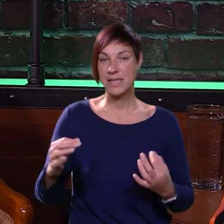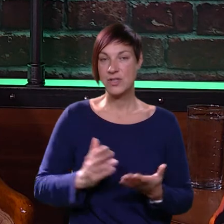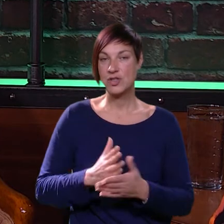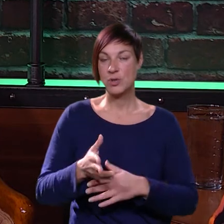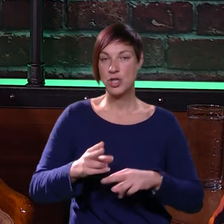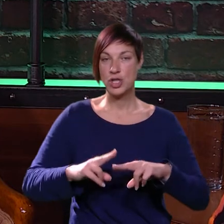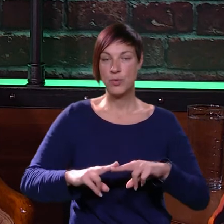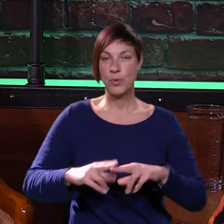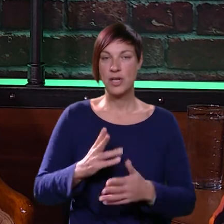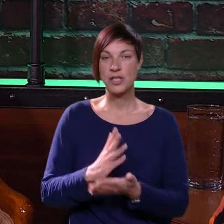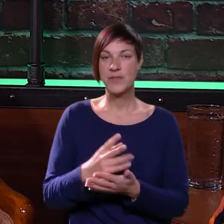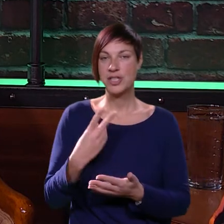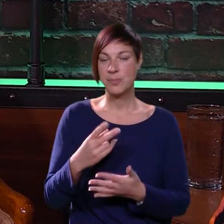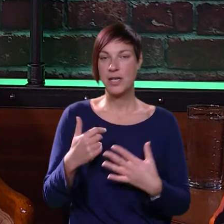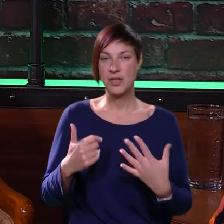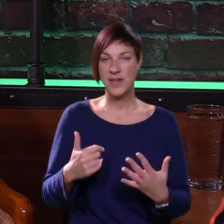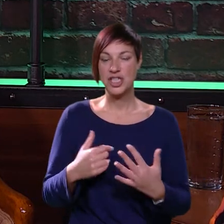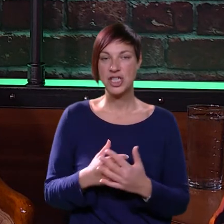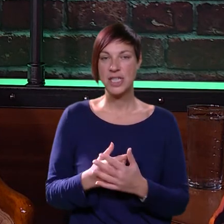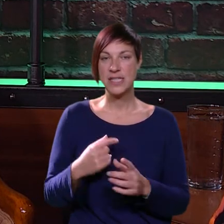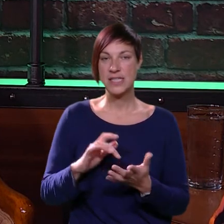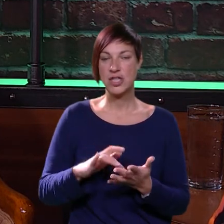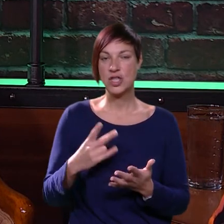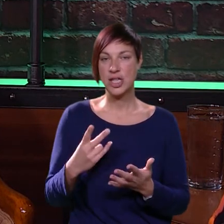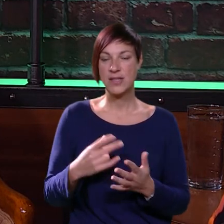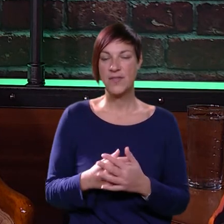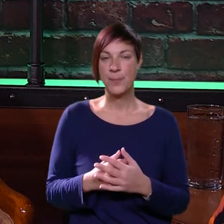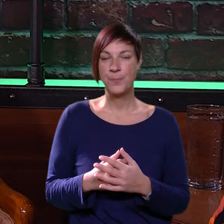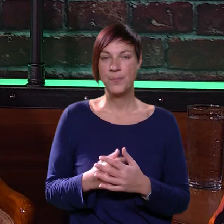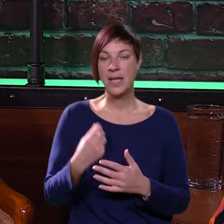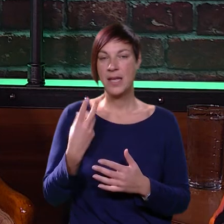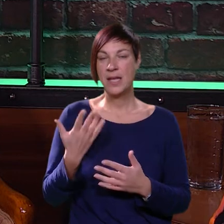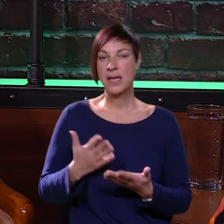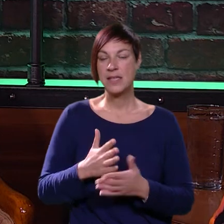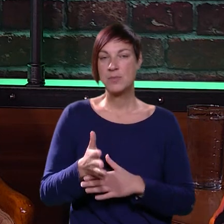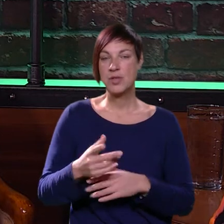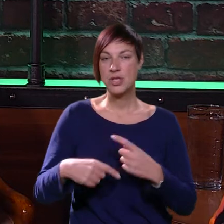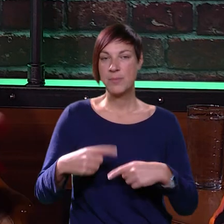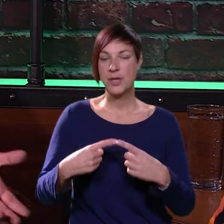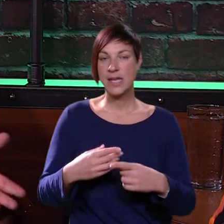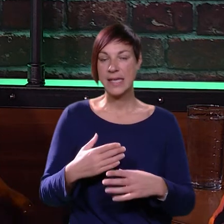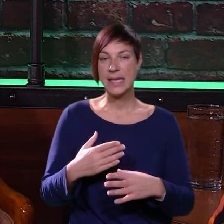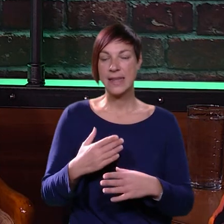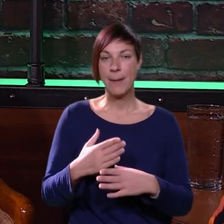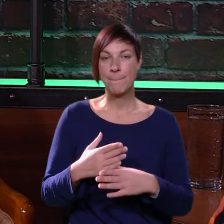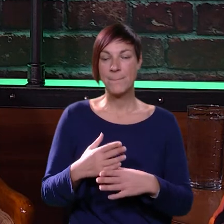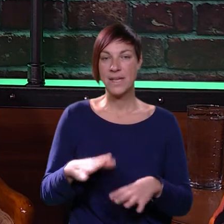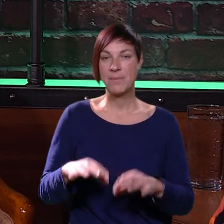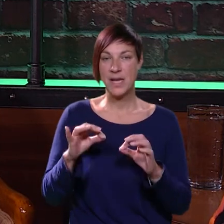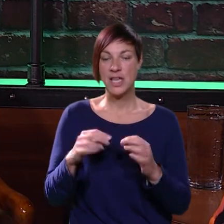dok smo u bolnicu došli, to je već bilo 26.2, kad smo došli, bio je to hitan prijem,